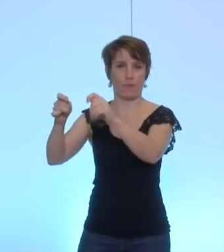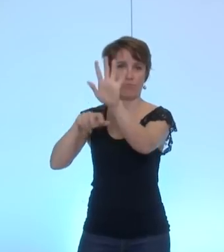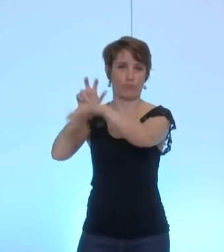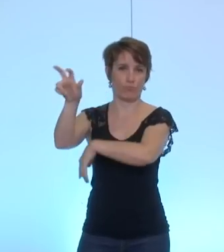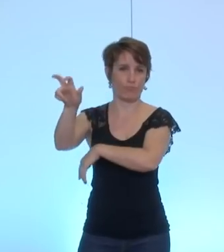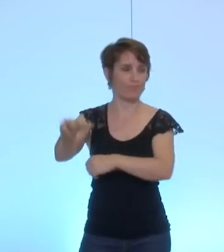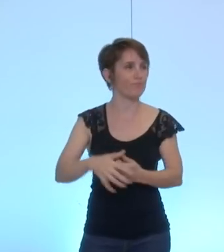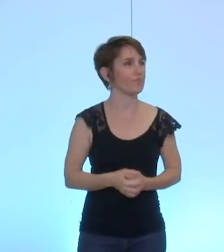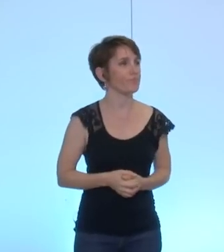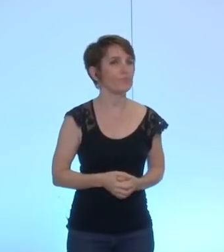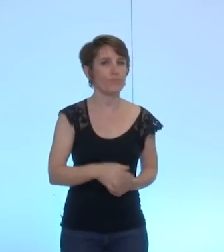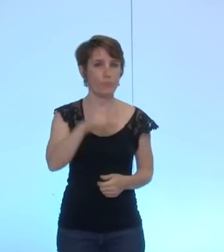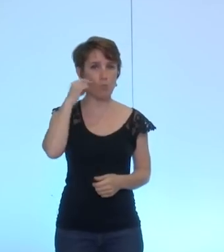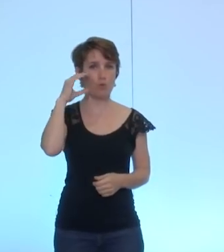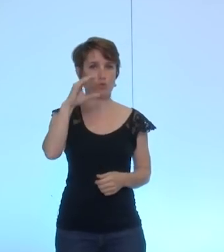Monsieur Clouer.